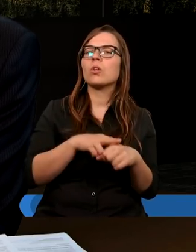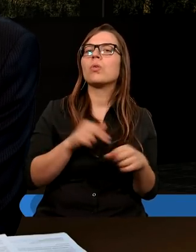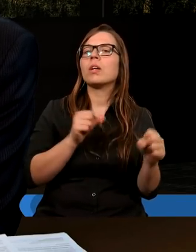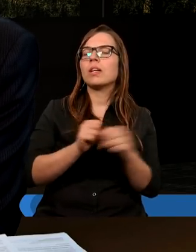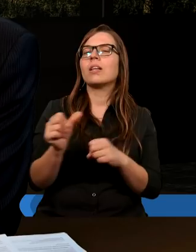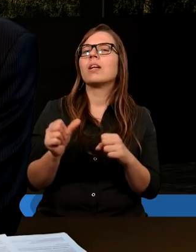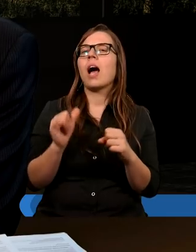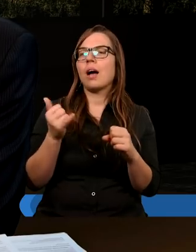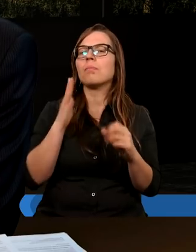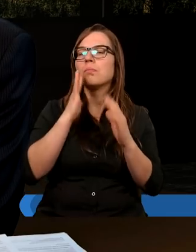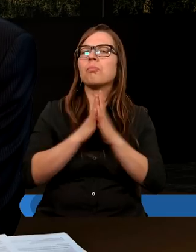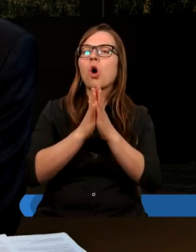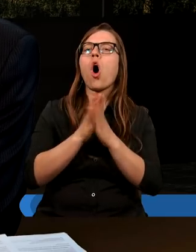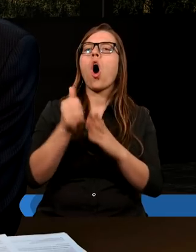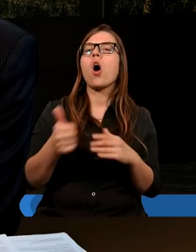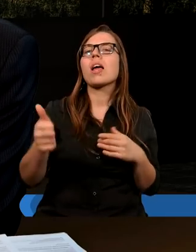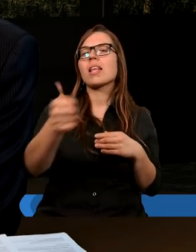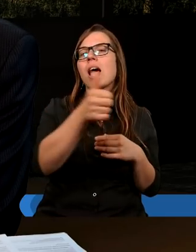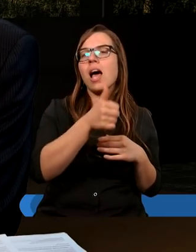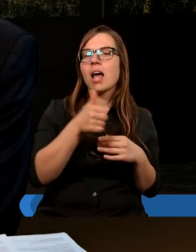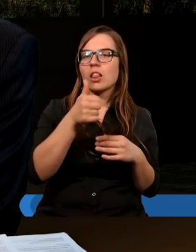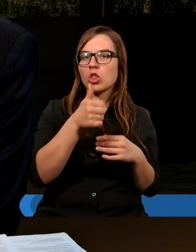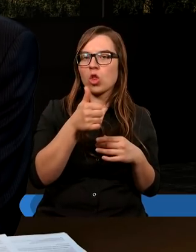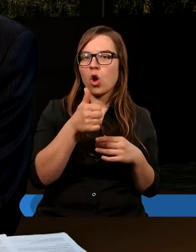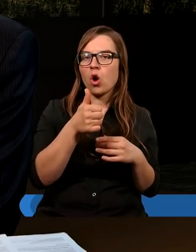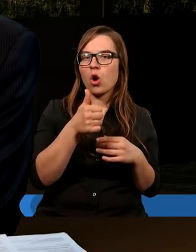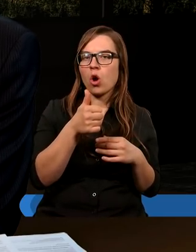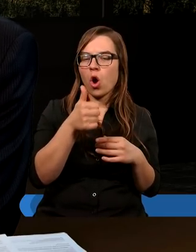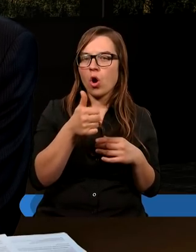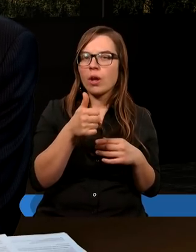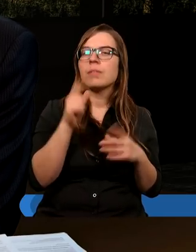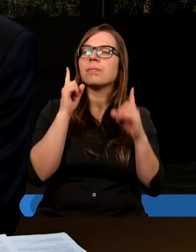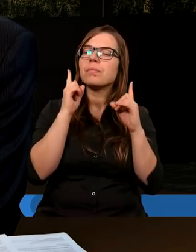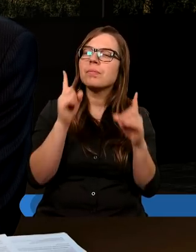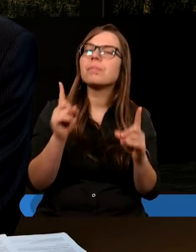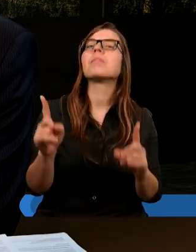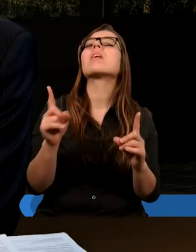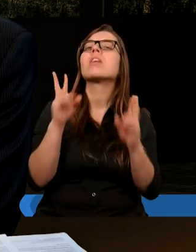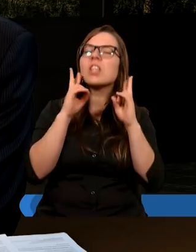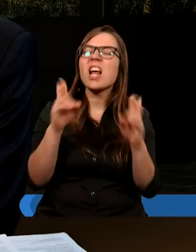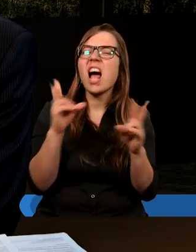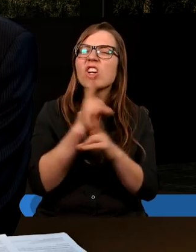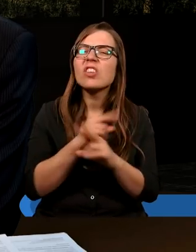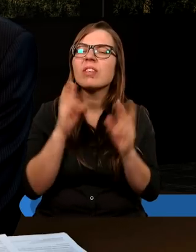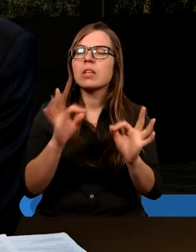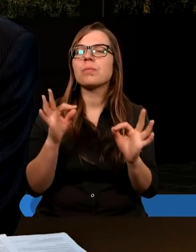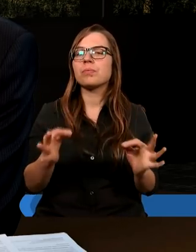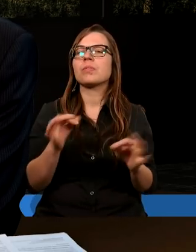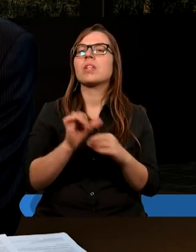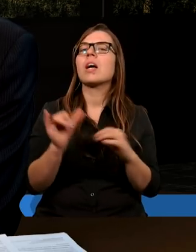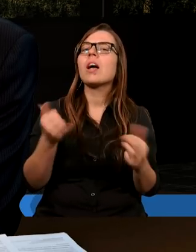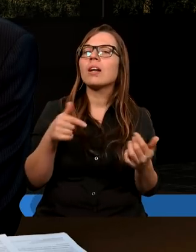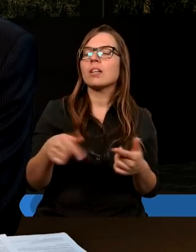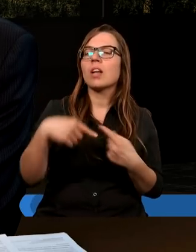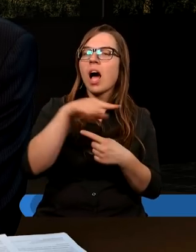prosił o jedność. A rzeczywistość, jaka dzisiaj jest